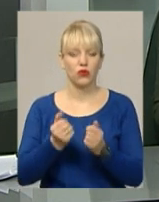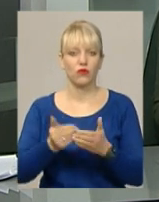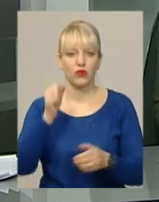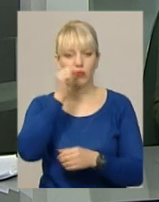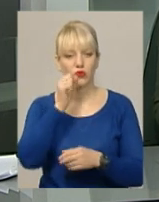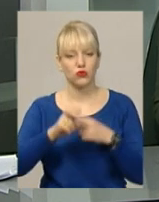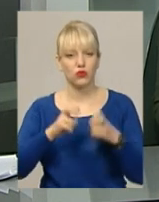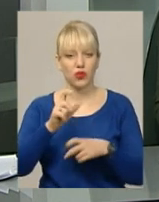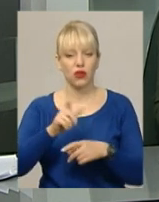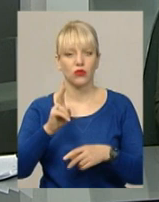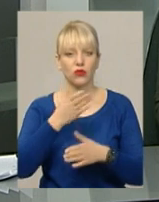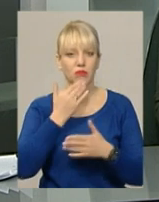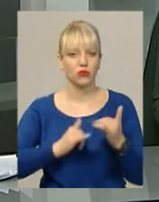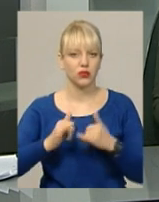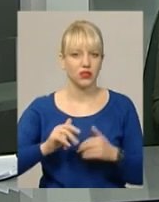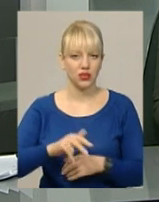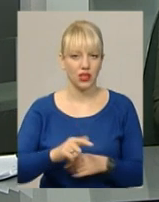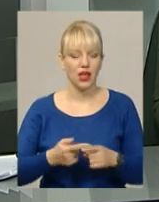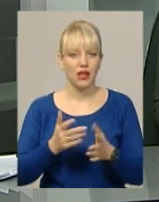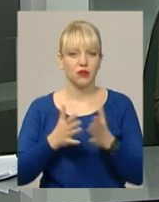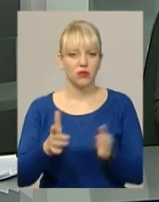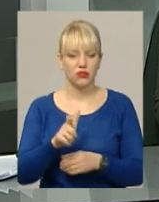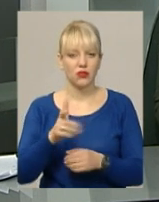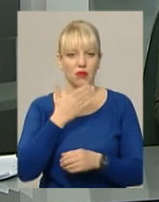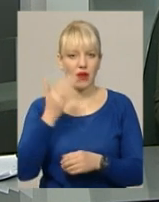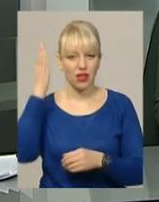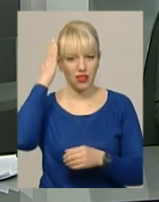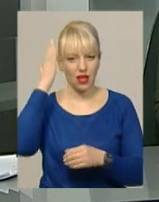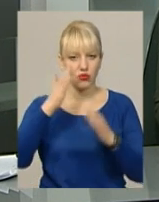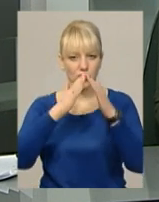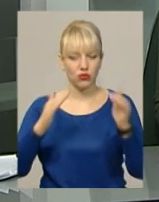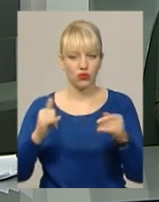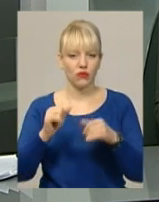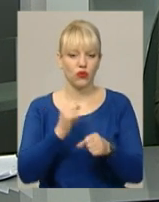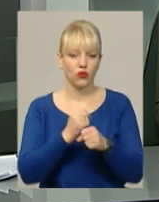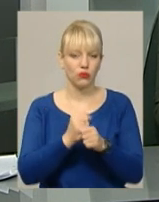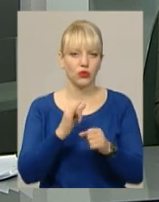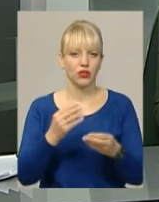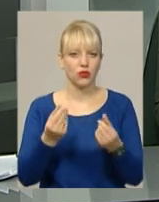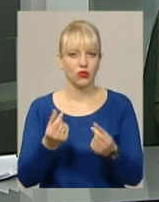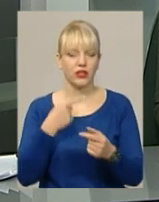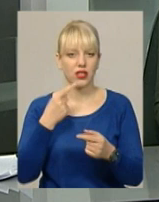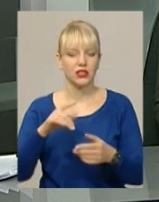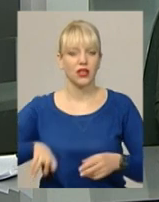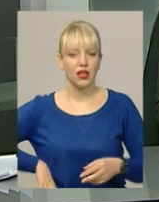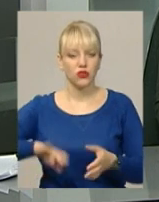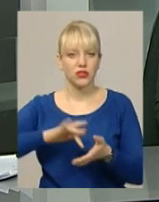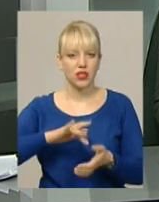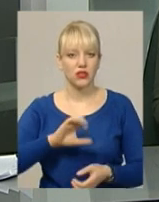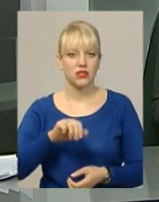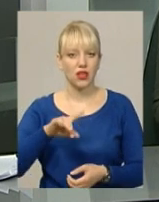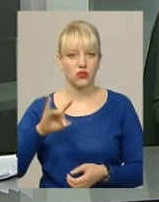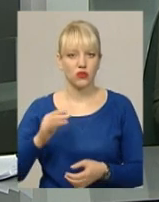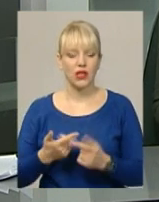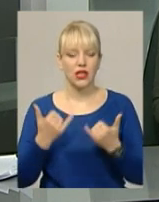переважно ті, кому більше нікуди піти. І більшість не має даху над головою, роботи і грошей, каже директор центру Дмитро Старцун.